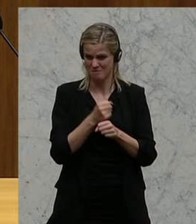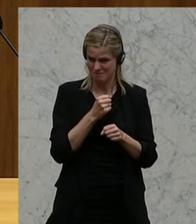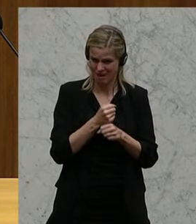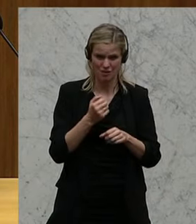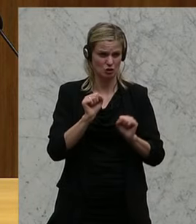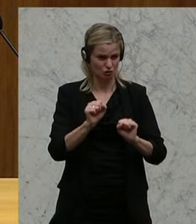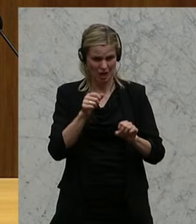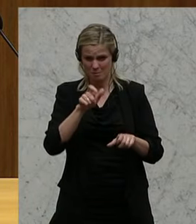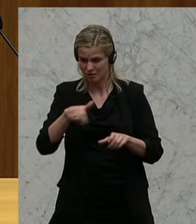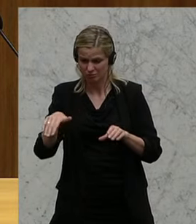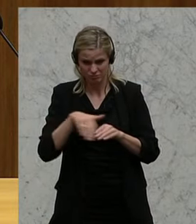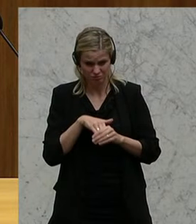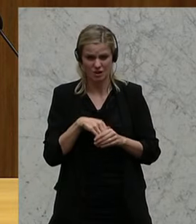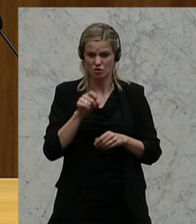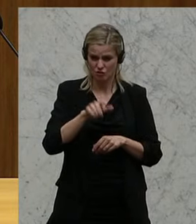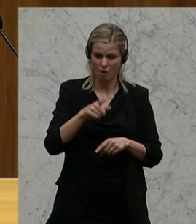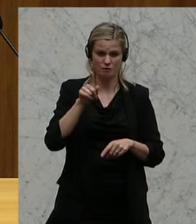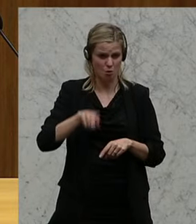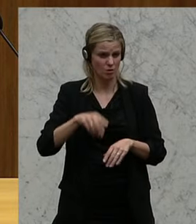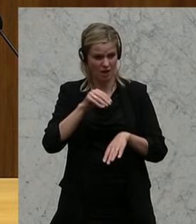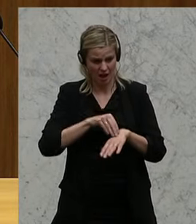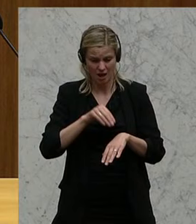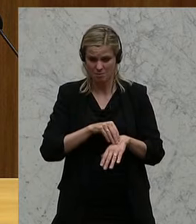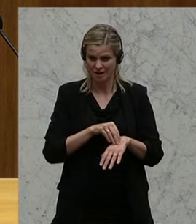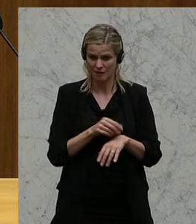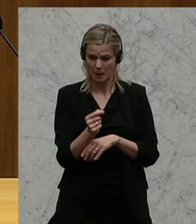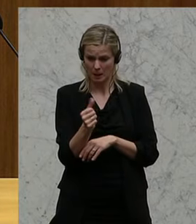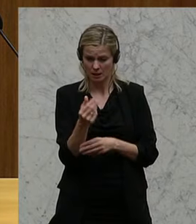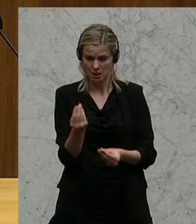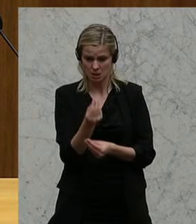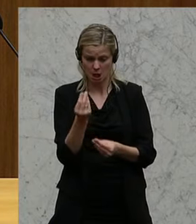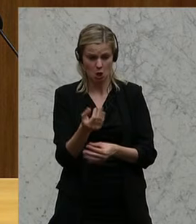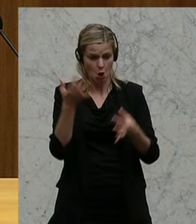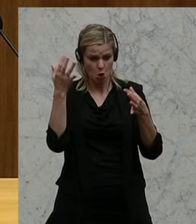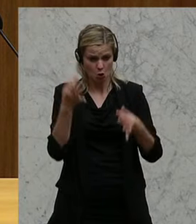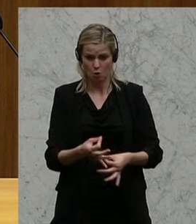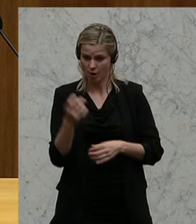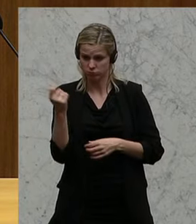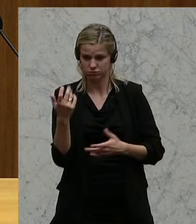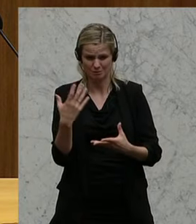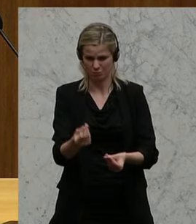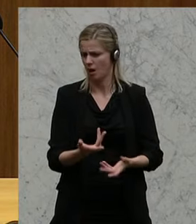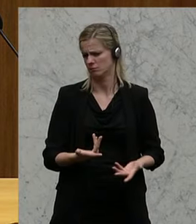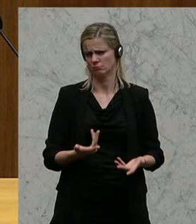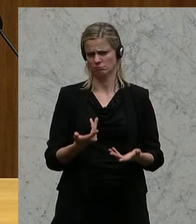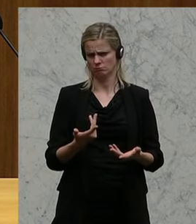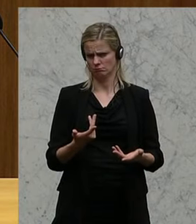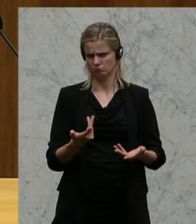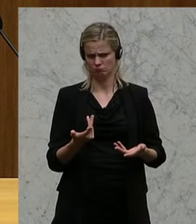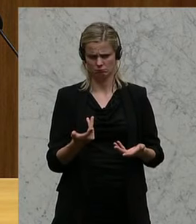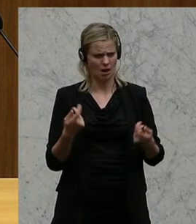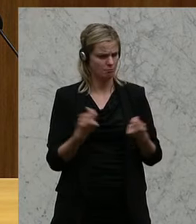ordentlich zwölf Monate im Jahr anmeldet, dass die dann wegen Kleinigkeiten sofort die Falle zuschnappt. Das sind alles solche